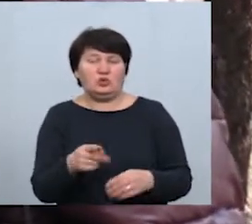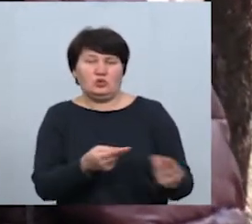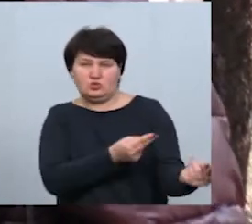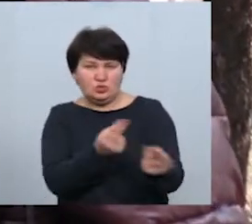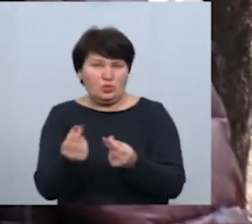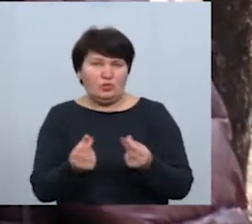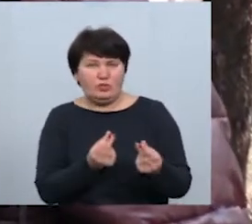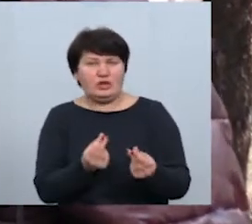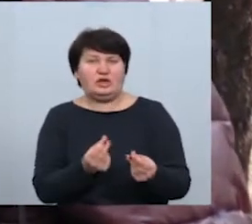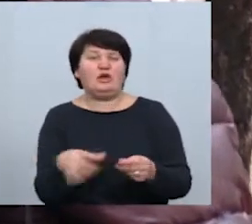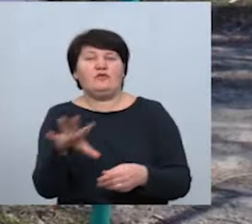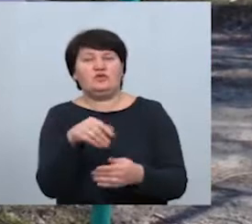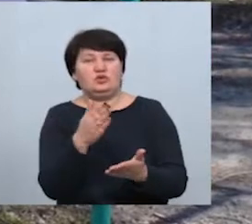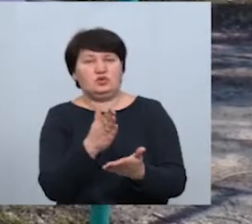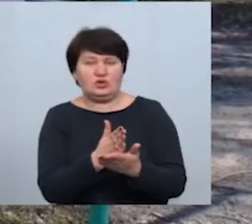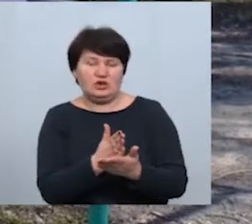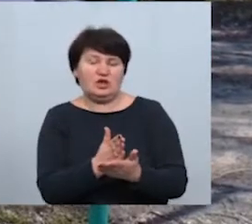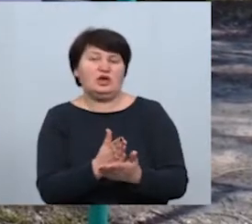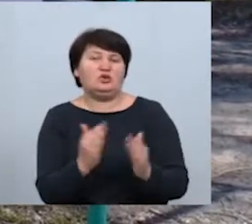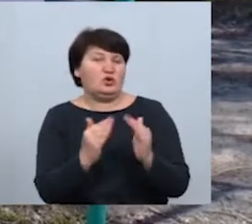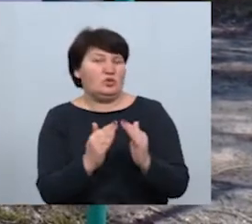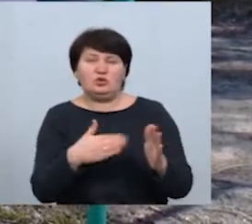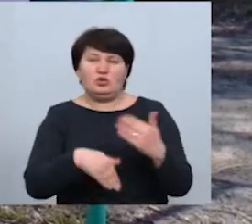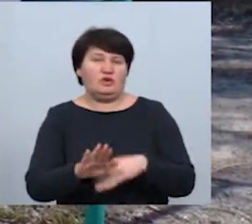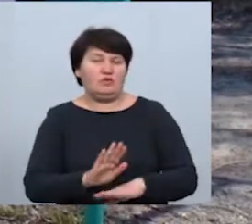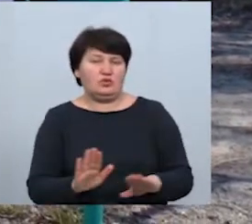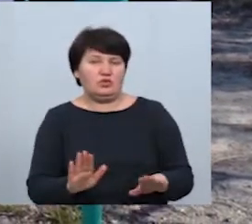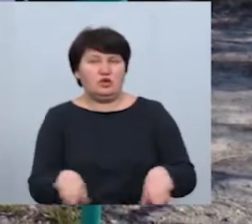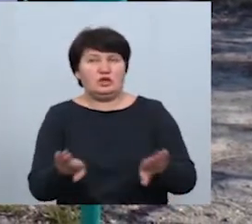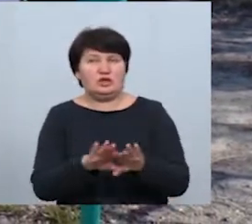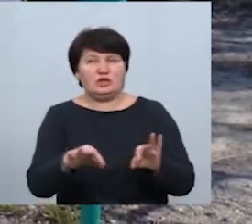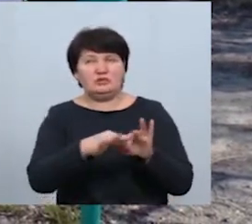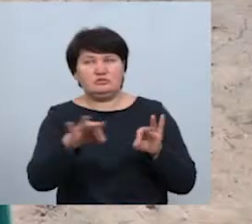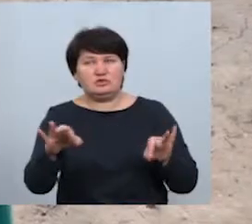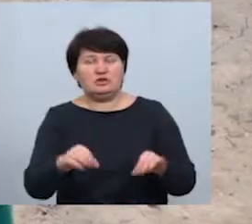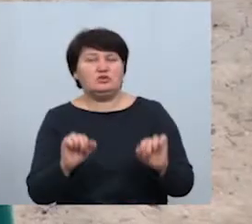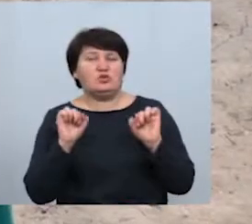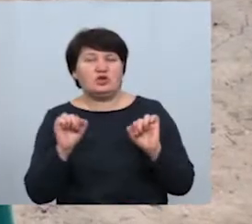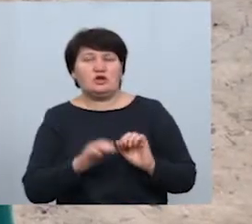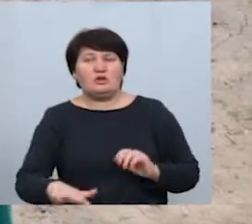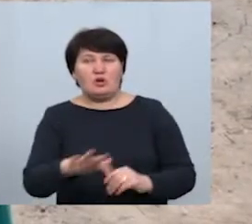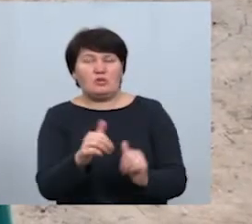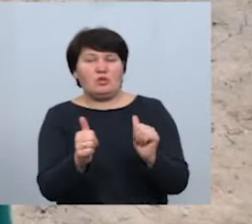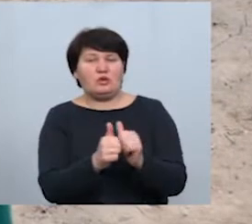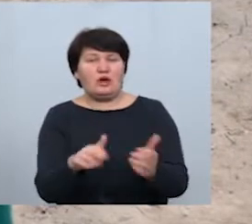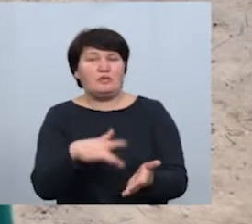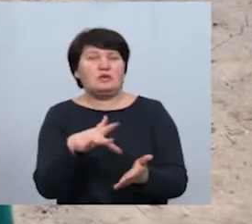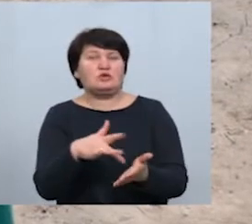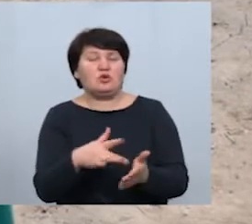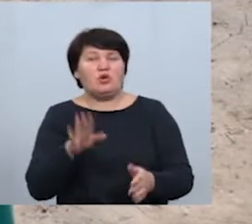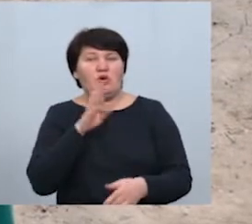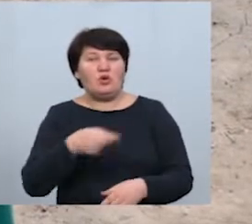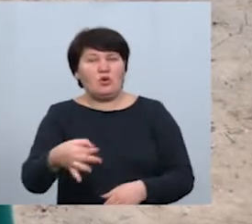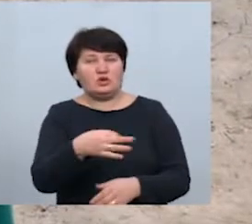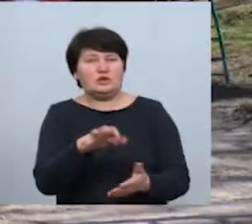менше більше все є, не виходить. Такі ж стрічки обгороджують і спортивний майданчик поблизу міського озера. На ньому